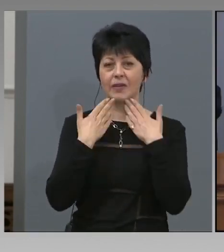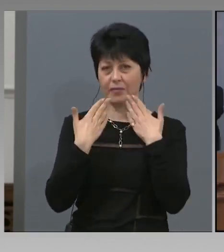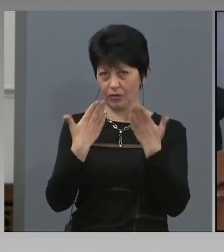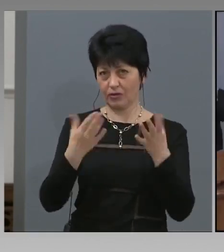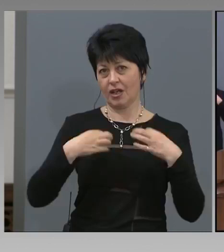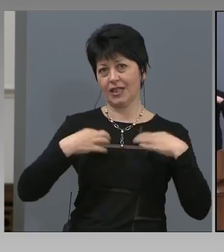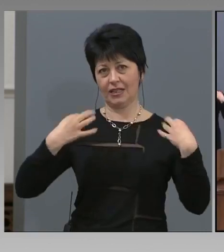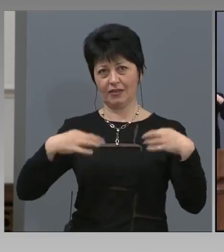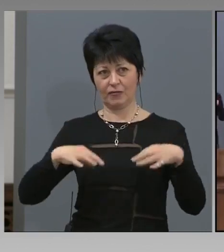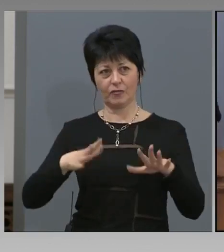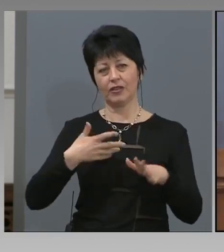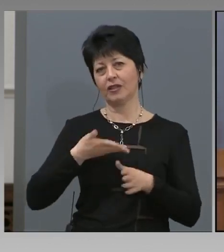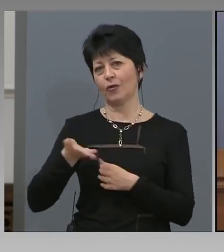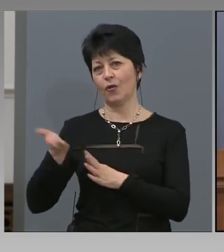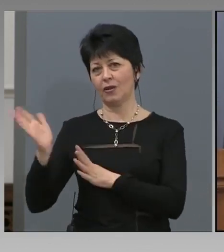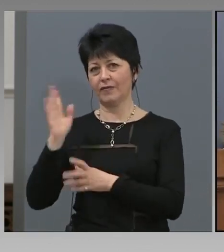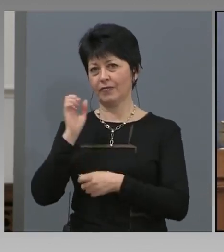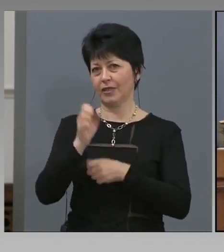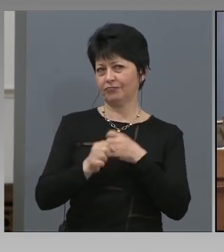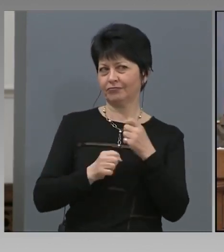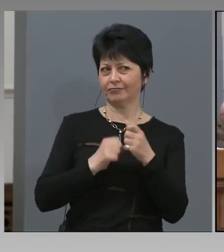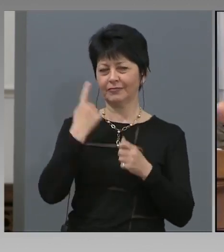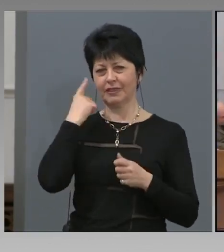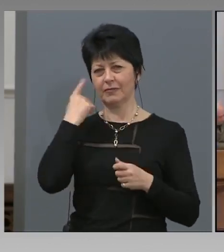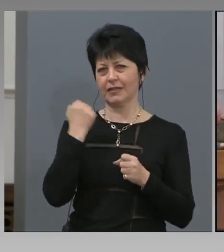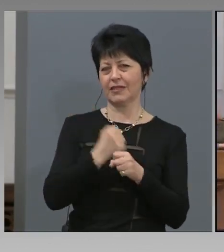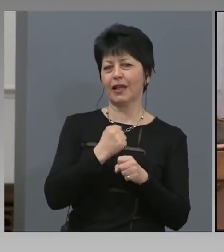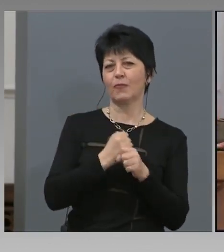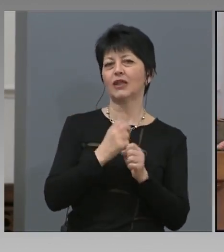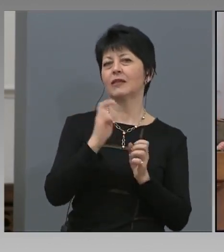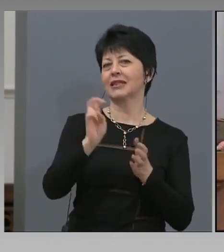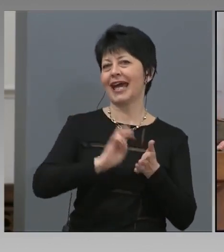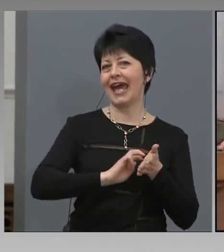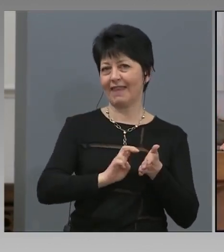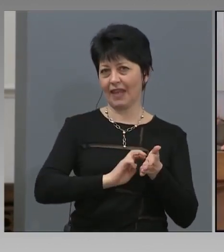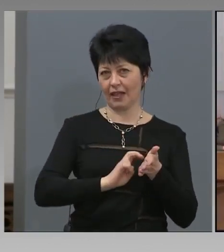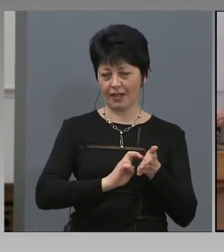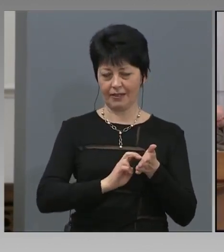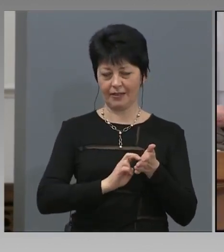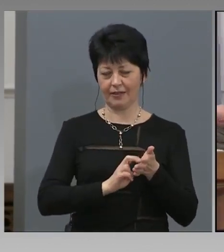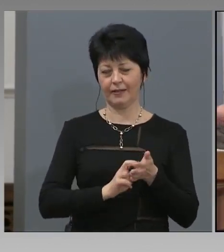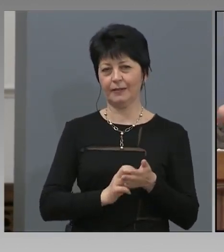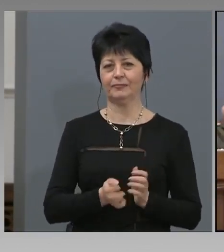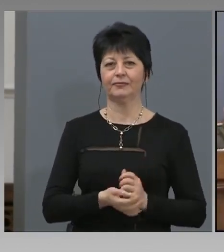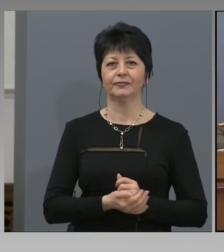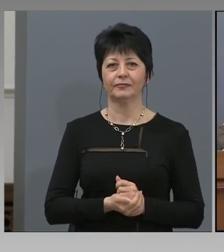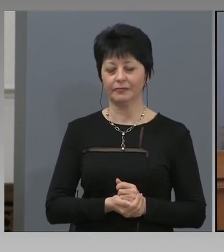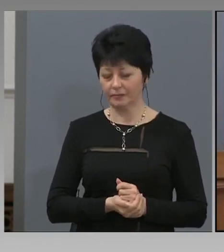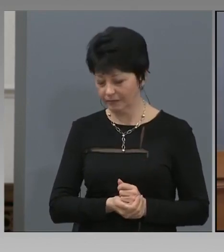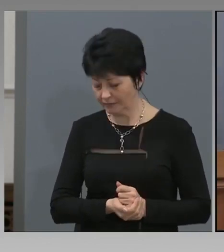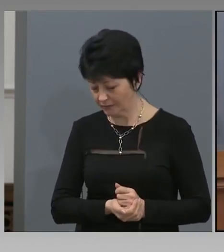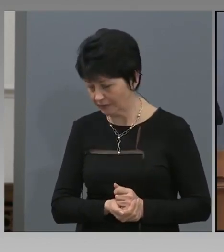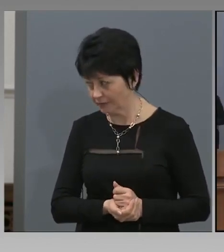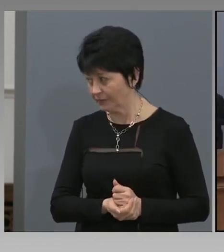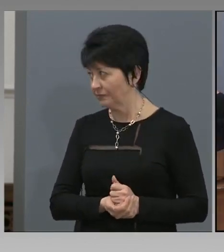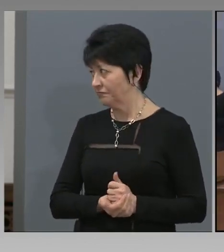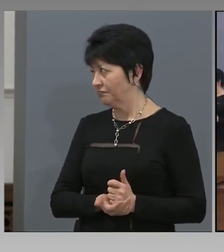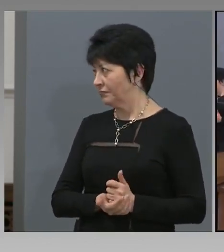енергетика ние. Пък колегите, заповядайте тук да отговорите на всички въпроси. Вие поискате стойте,